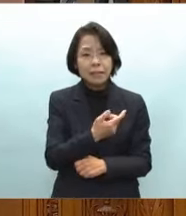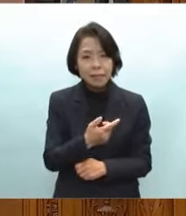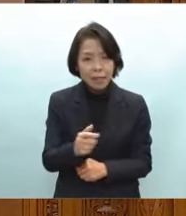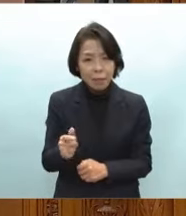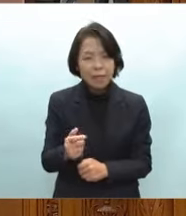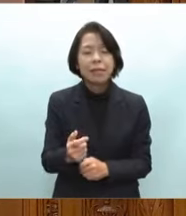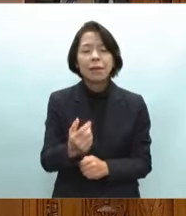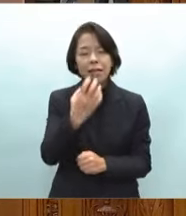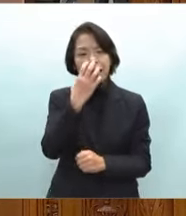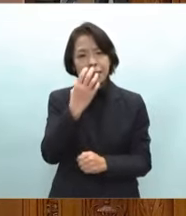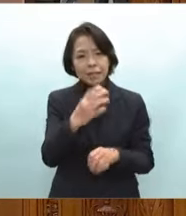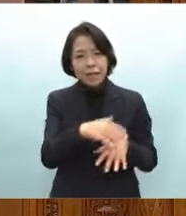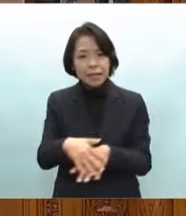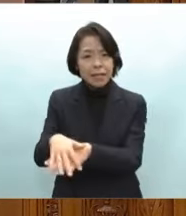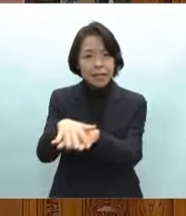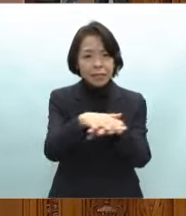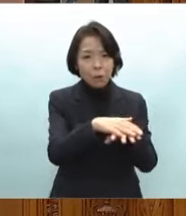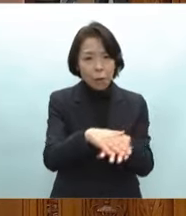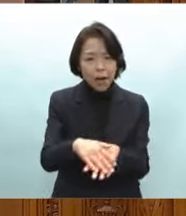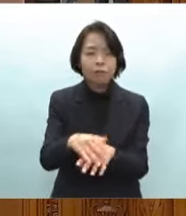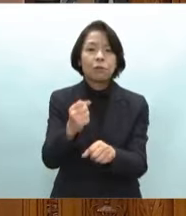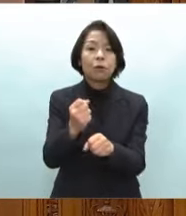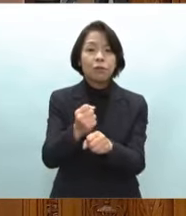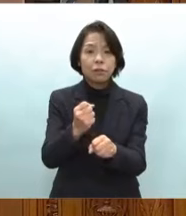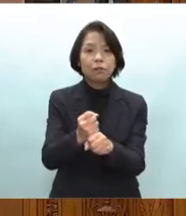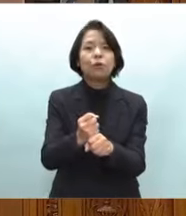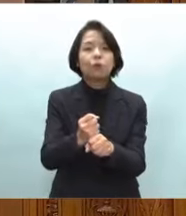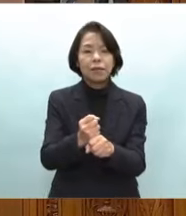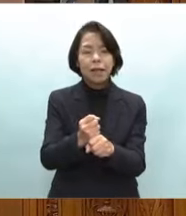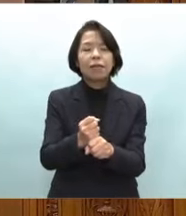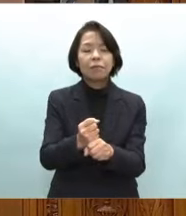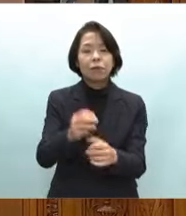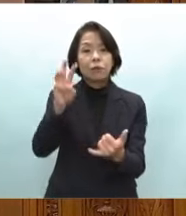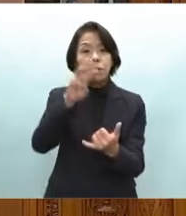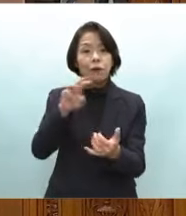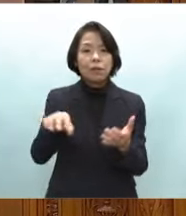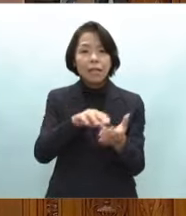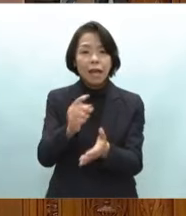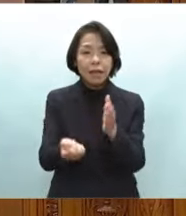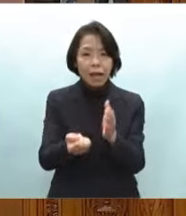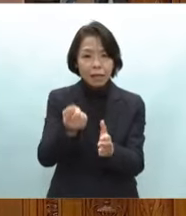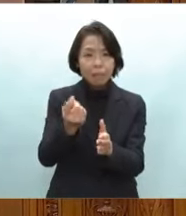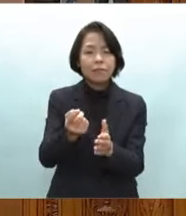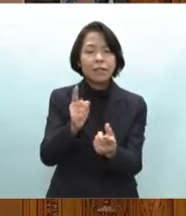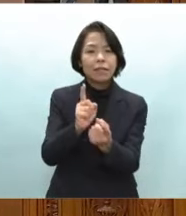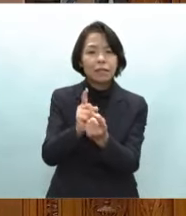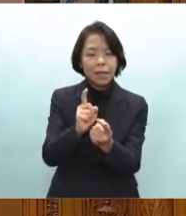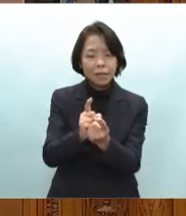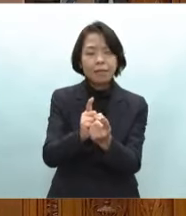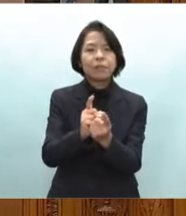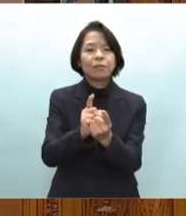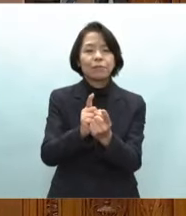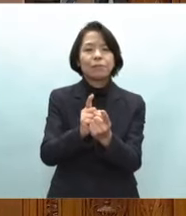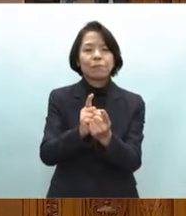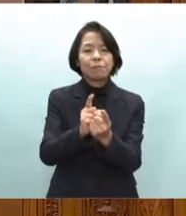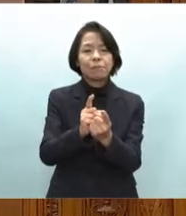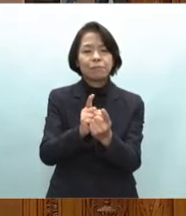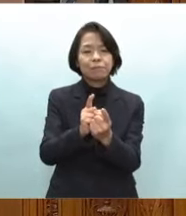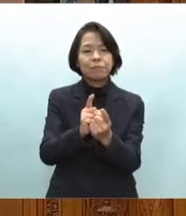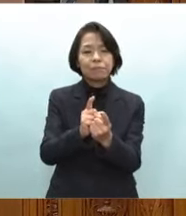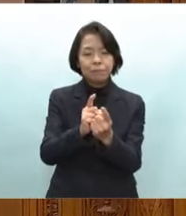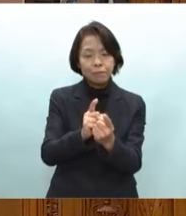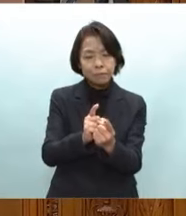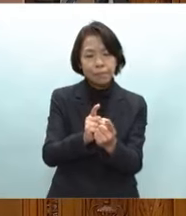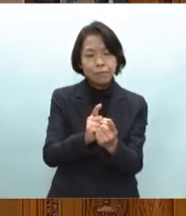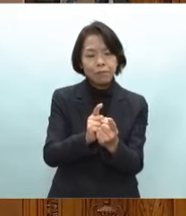線ネットワーク構築により災害に対するリランダンシーを確保を